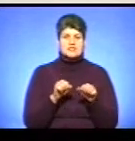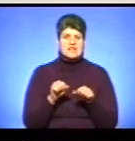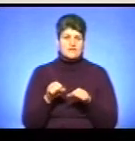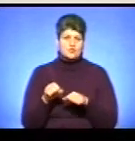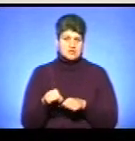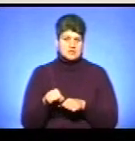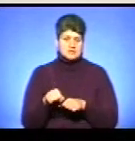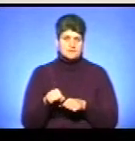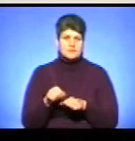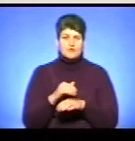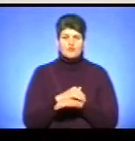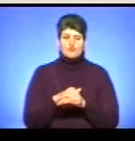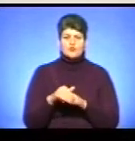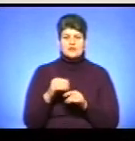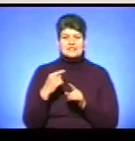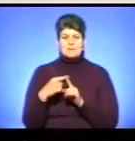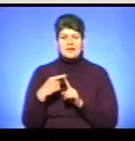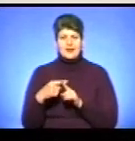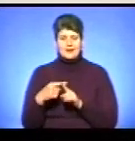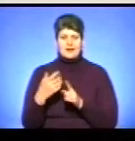вулиць, перехрест,